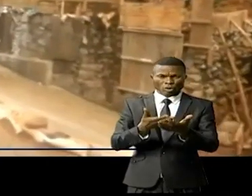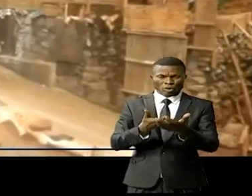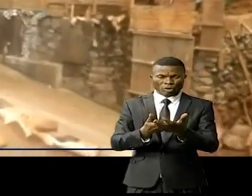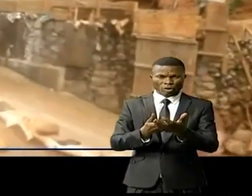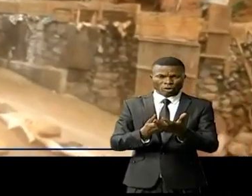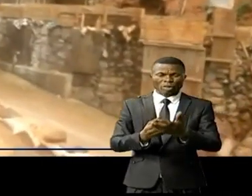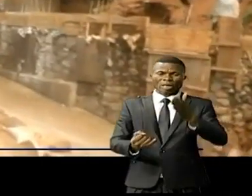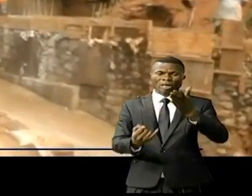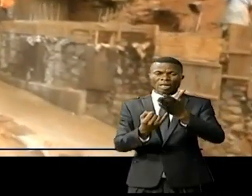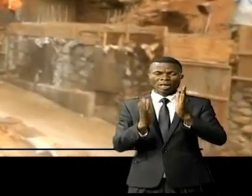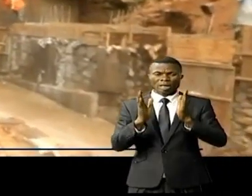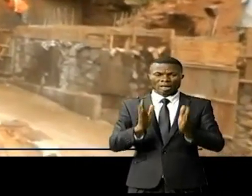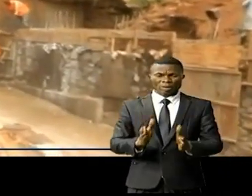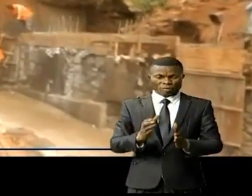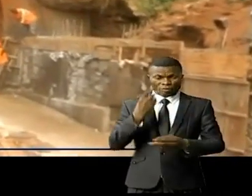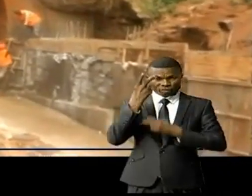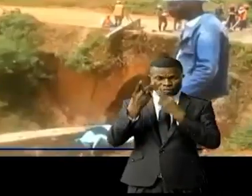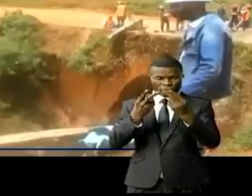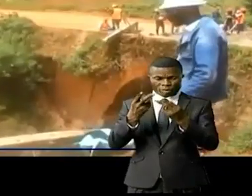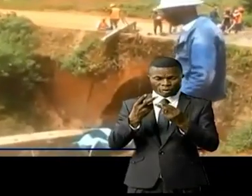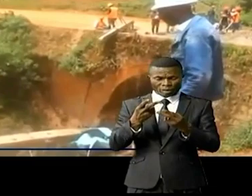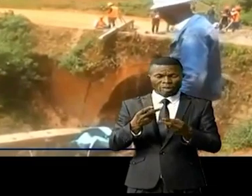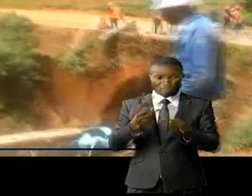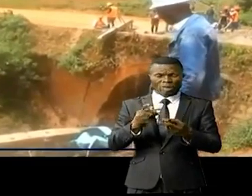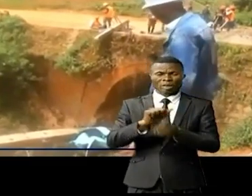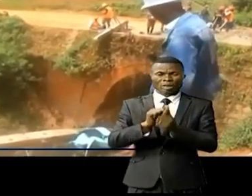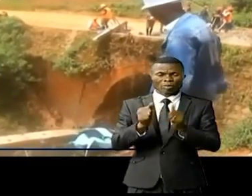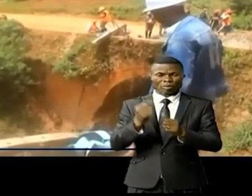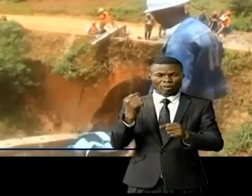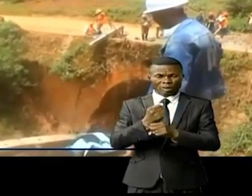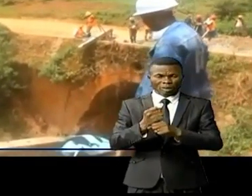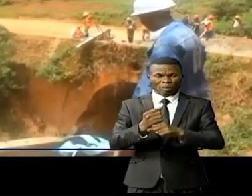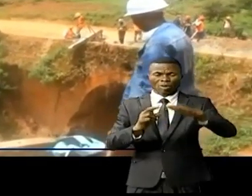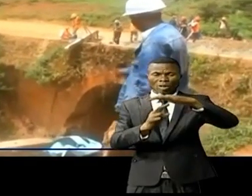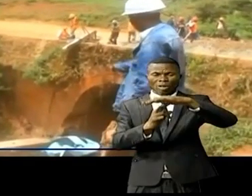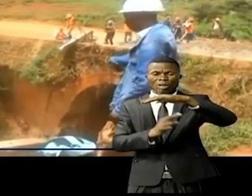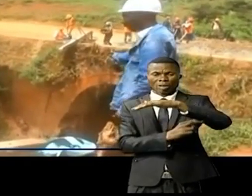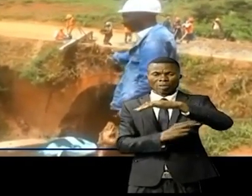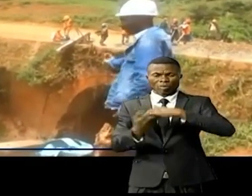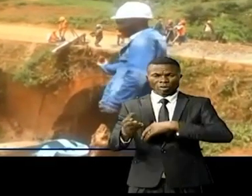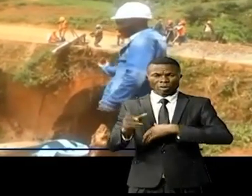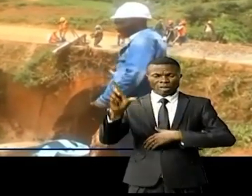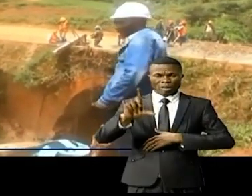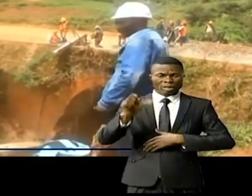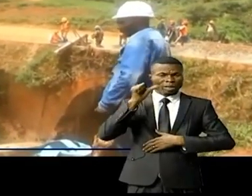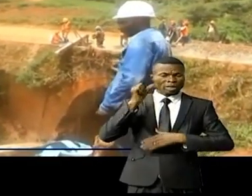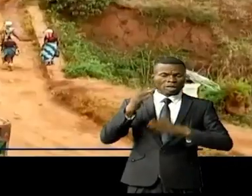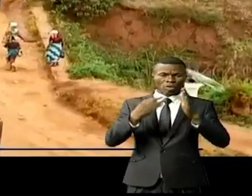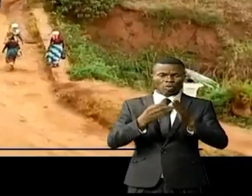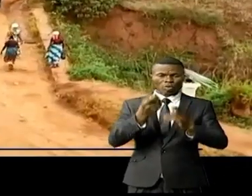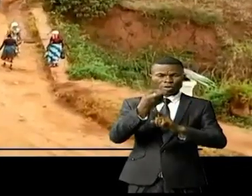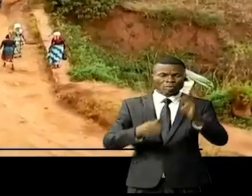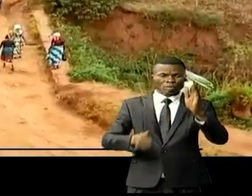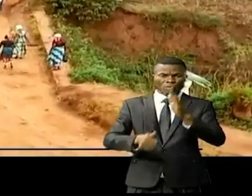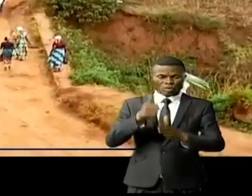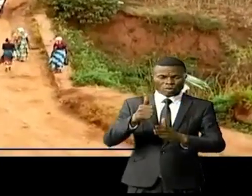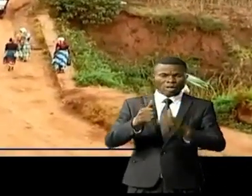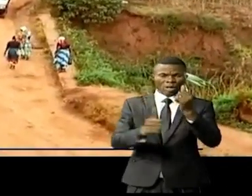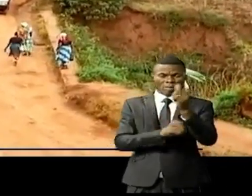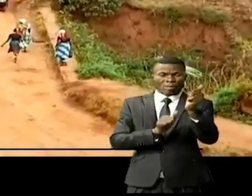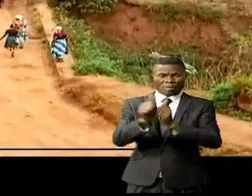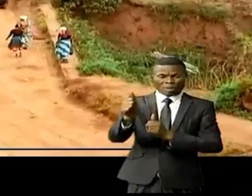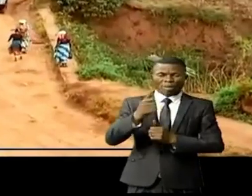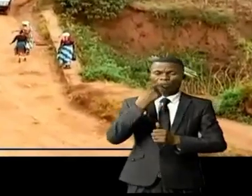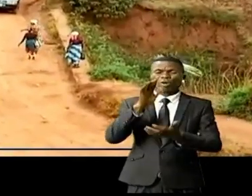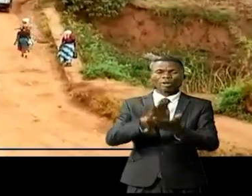Satamukombo, qui a effectué une visite d'inspection des travaux en cours ce lundi 8 novembre. Les usagers remercient l'Office des